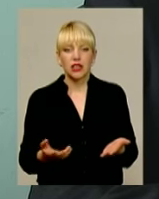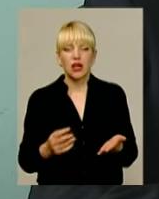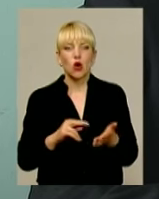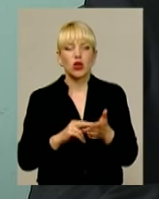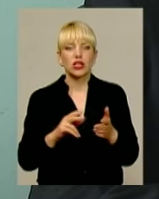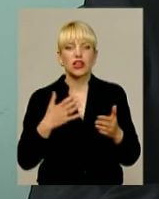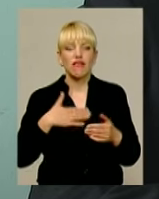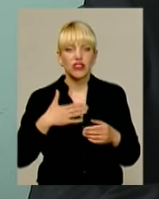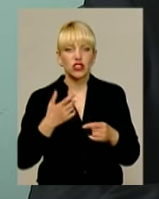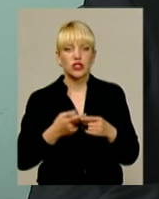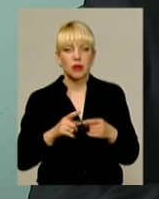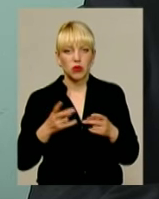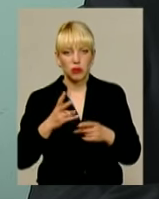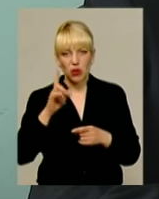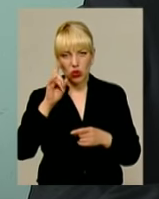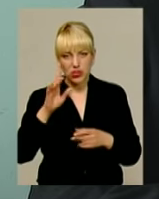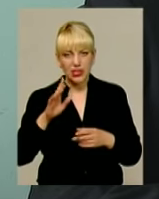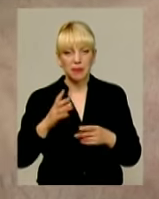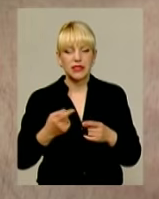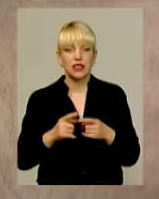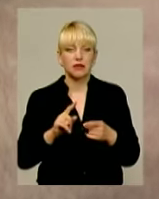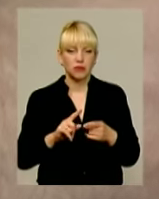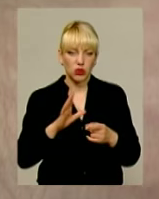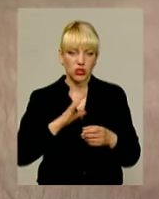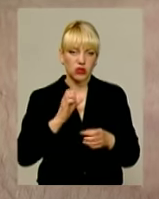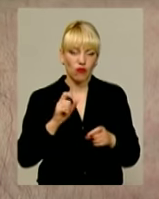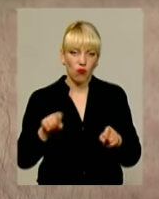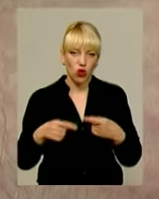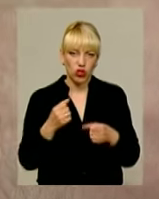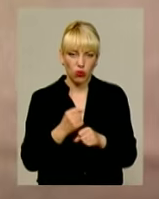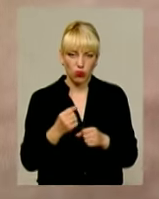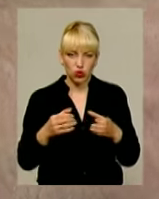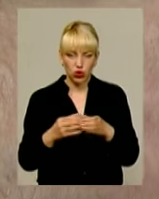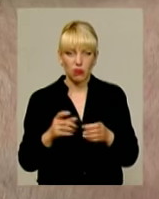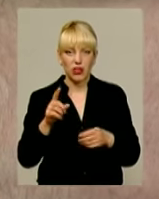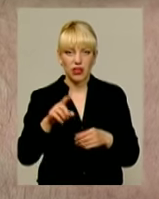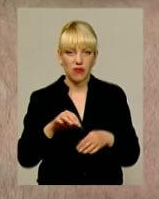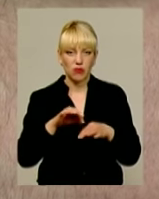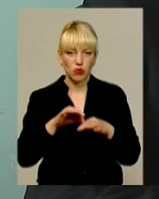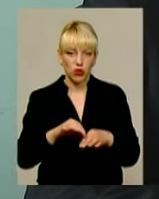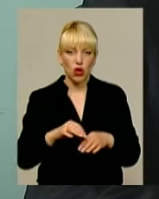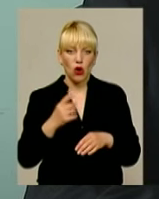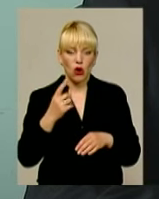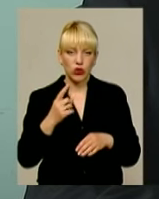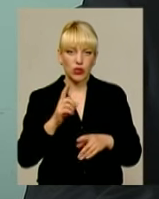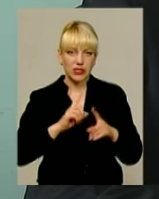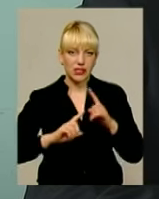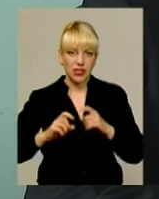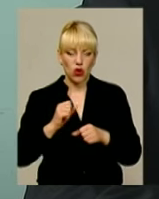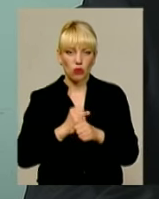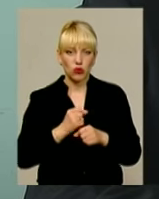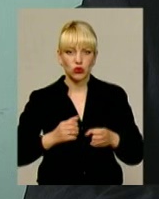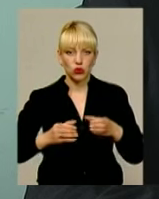брендинг потрібен, була сформована робоча група. Та навіть провели одне засідання робочої групи. По стратегії вже